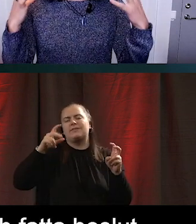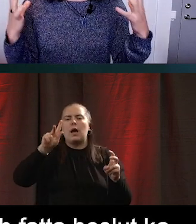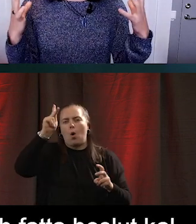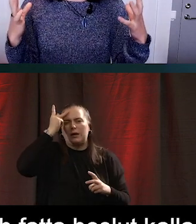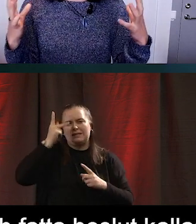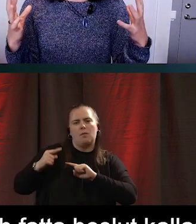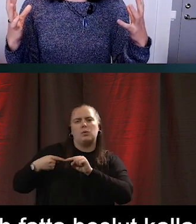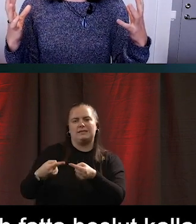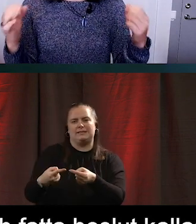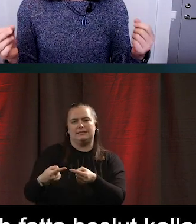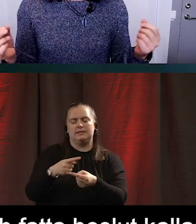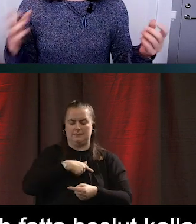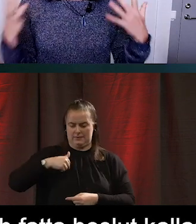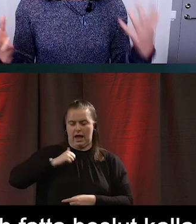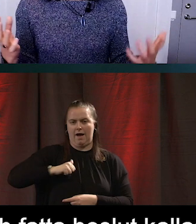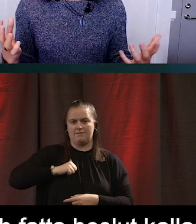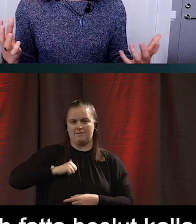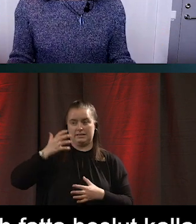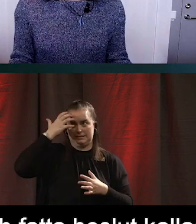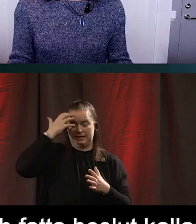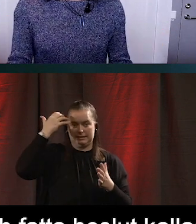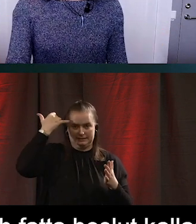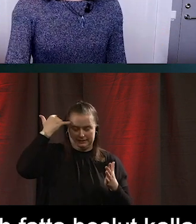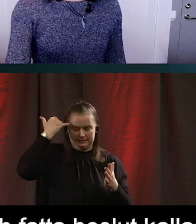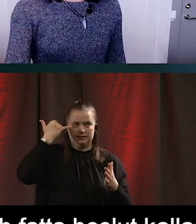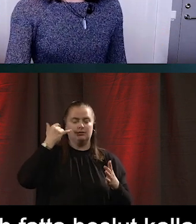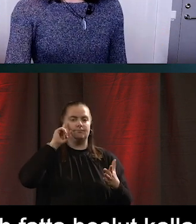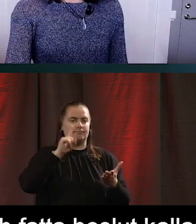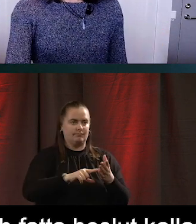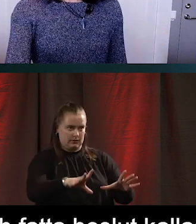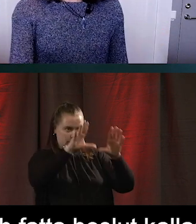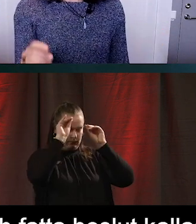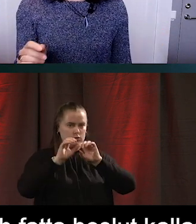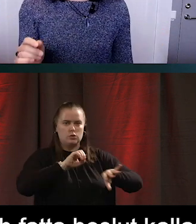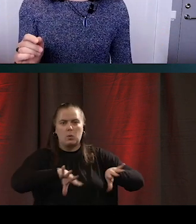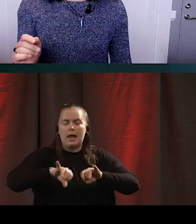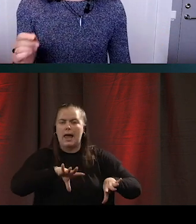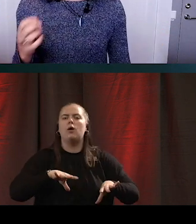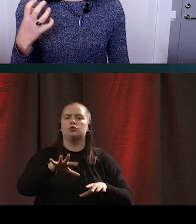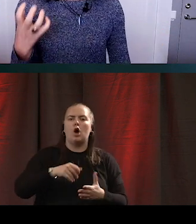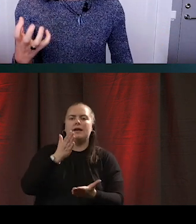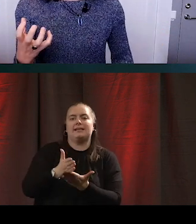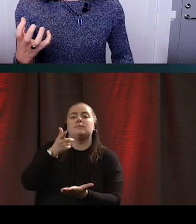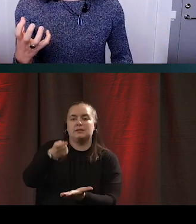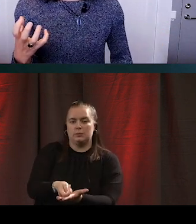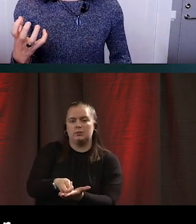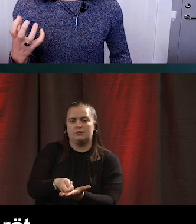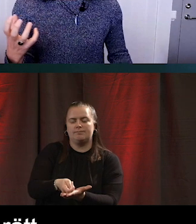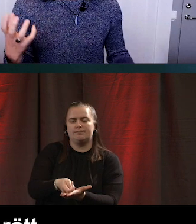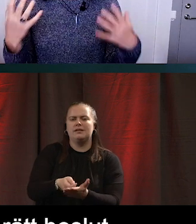enkelt använder vad hjärnan har för att sortera bland intryck och fatta rätt beslut. Så frågan är, vad får vi för